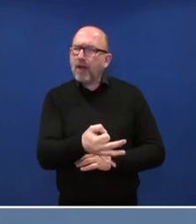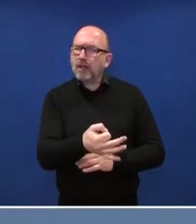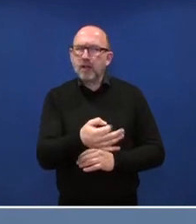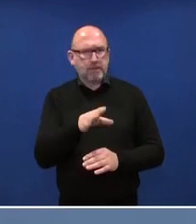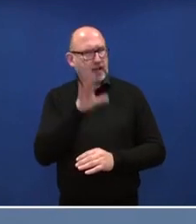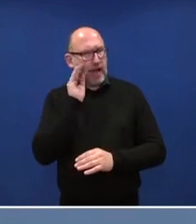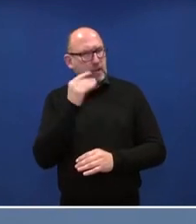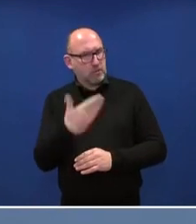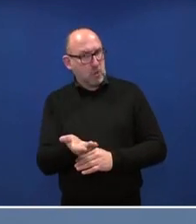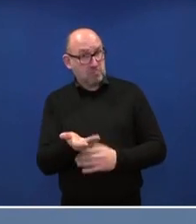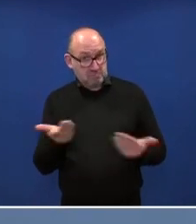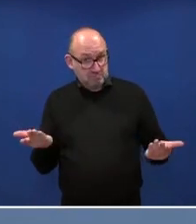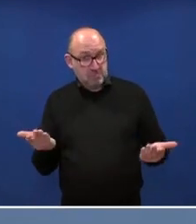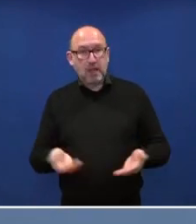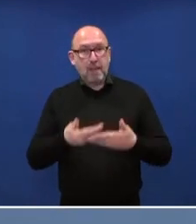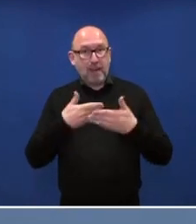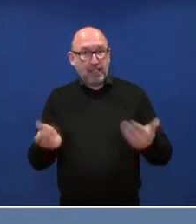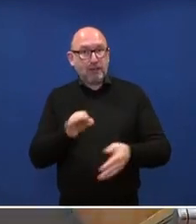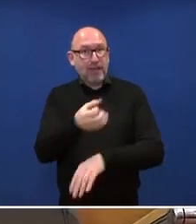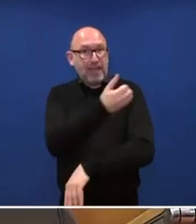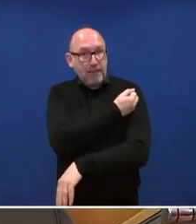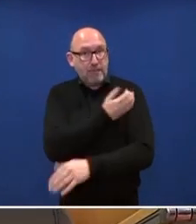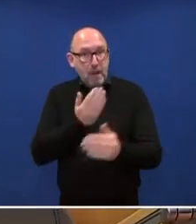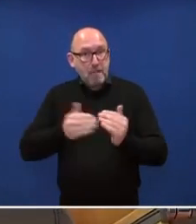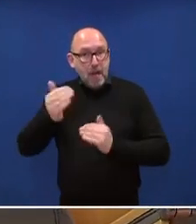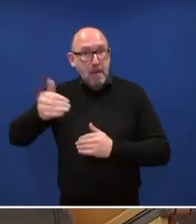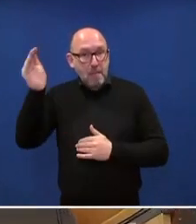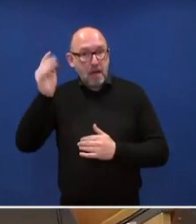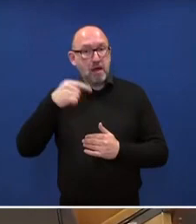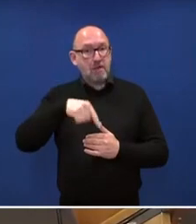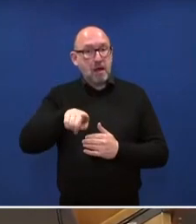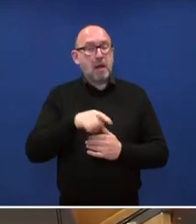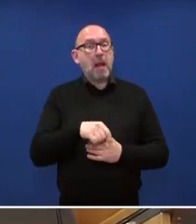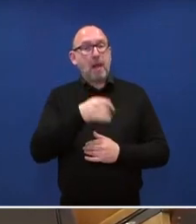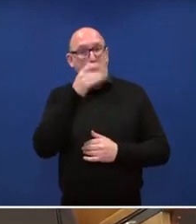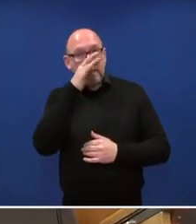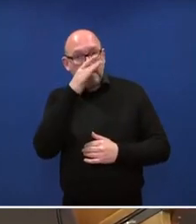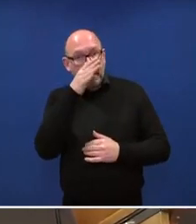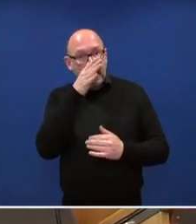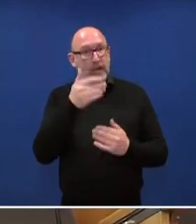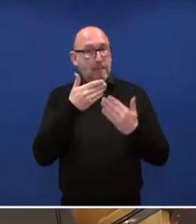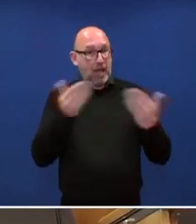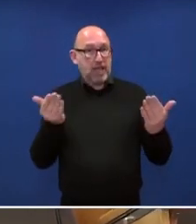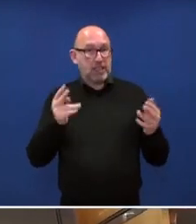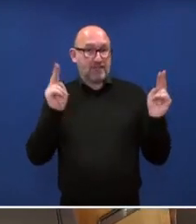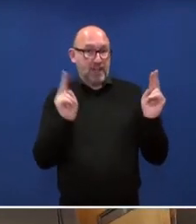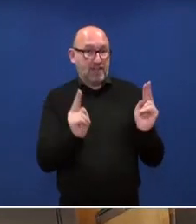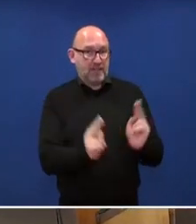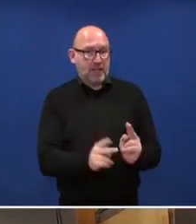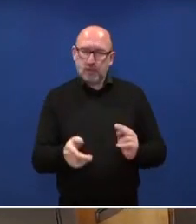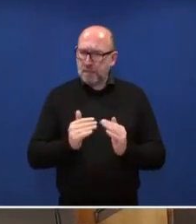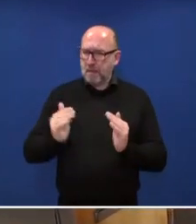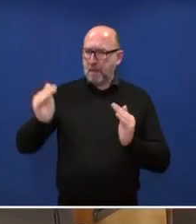Annahme kommen, dass die Bereitschaft zum Impfen steigt, weil sie ja seit April laut Umfragen eher gesunken ist. Und dann sagten Sie,